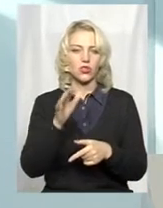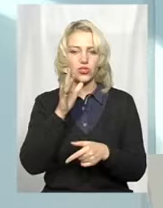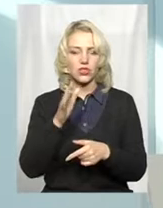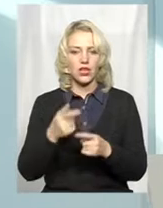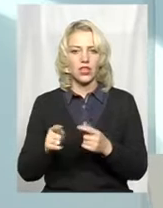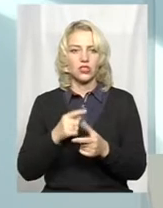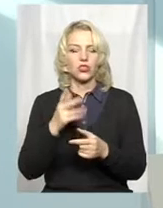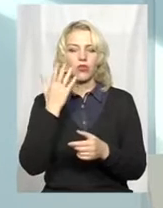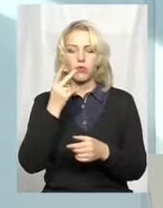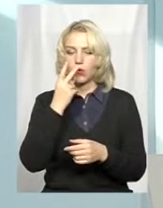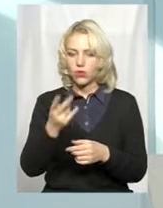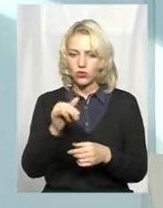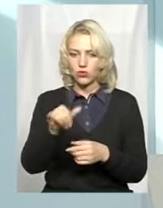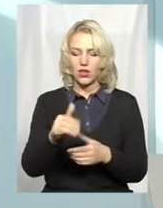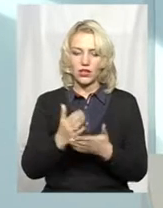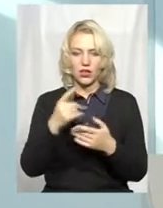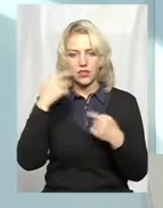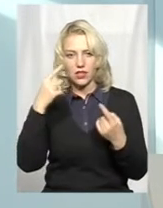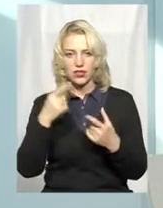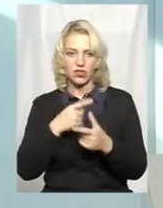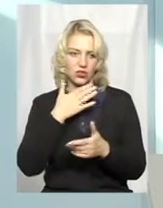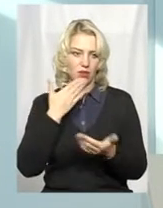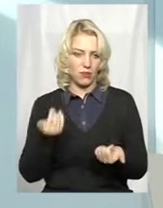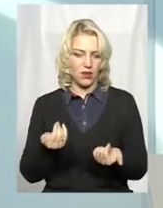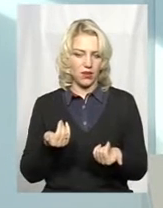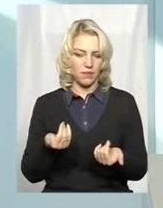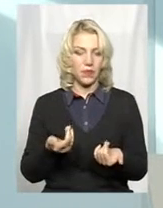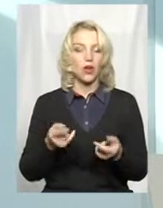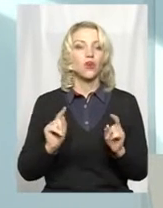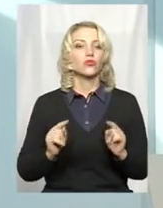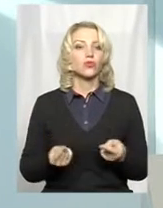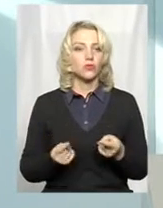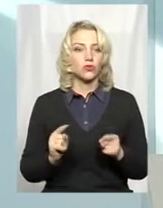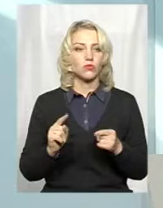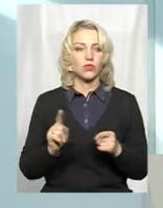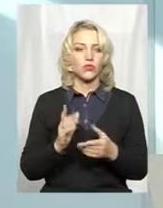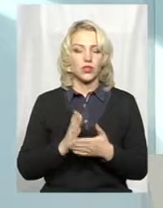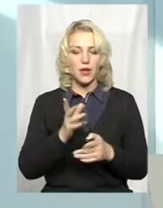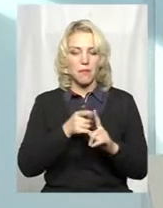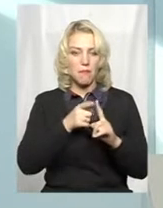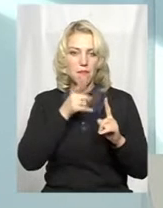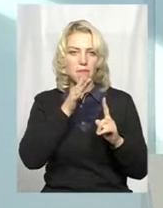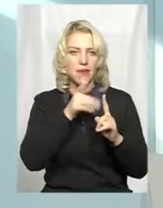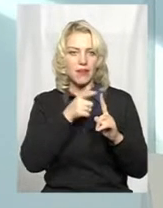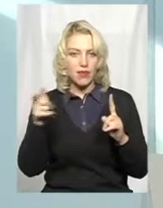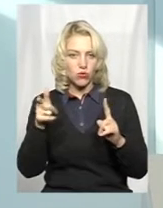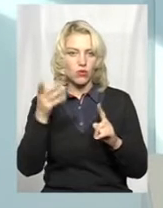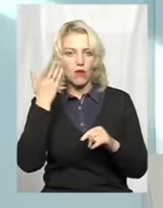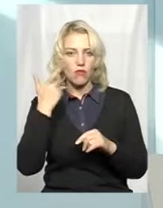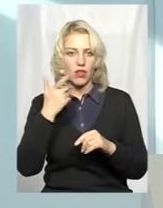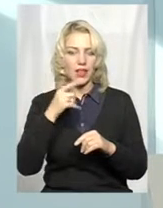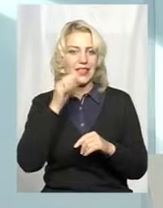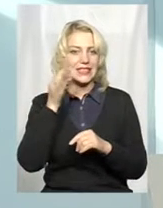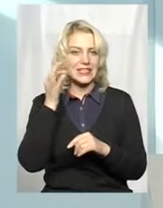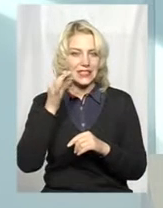коли її побачили, є в неї вірус сказу чи немає, в більшості випадків. Тому що є певний період в лисиці, при